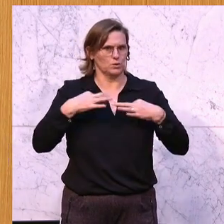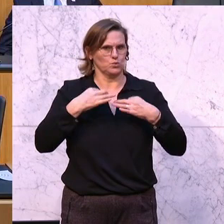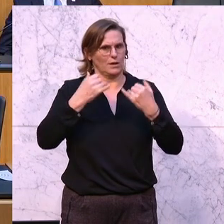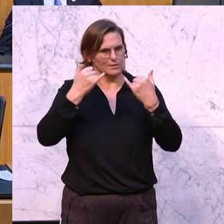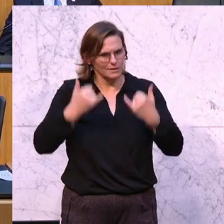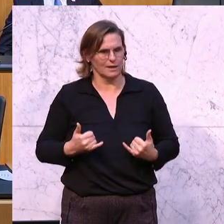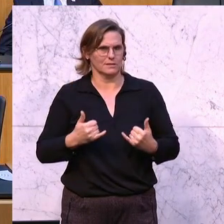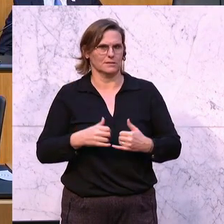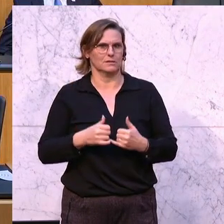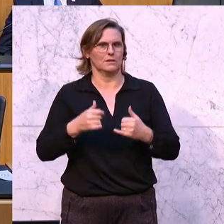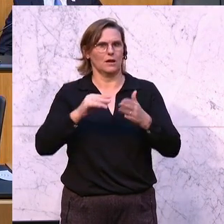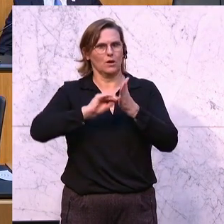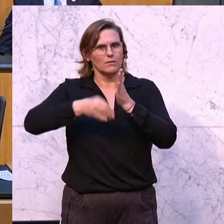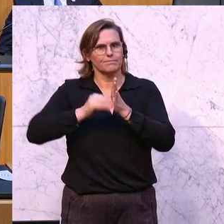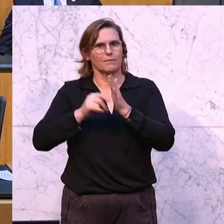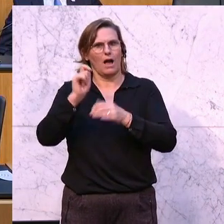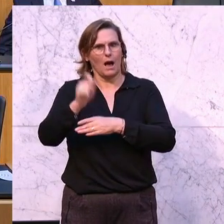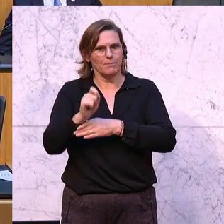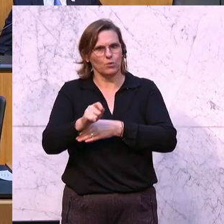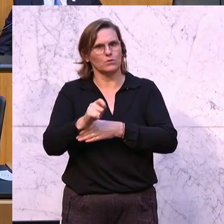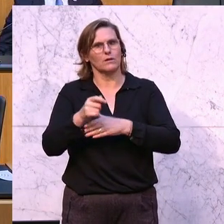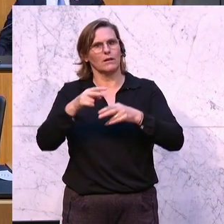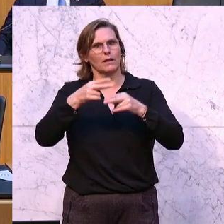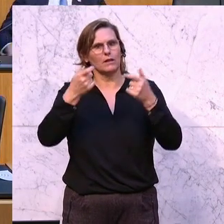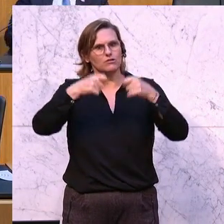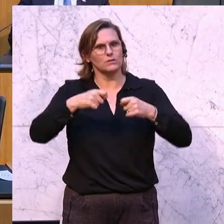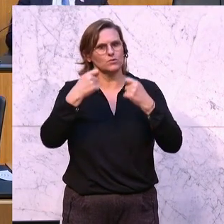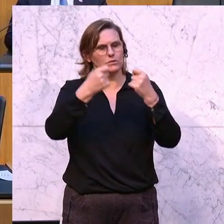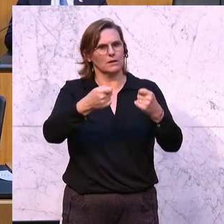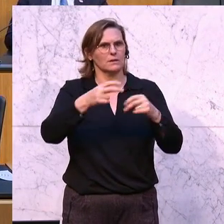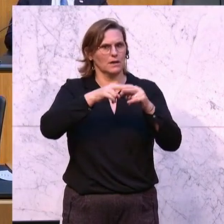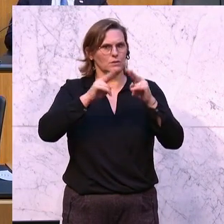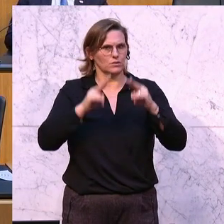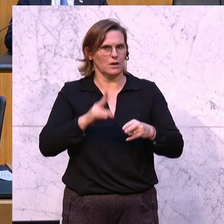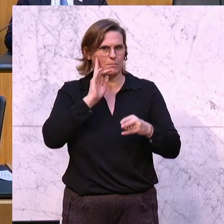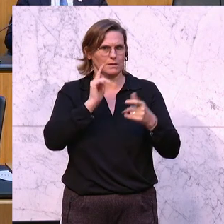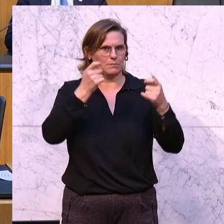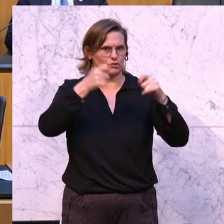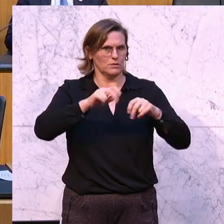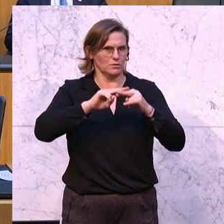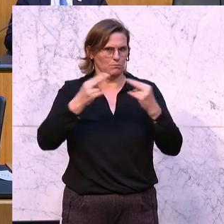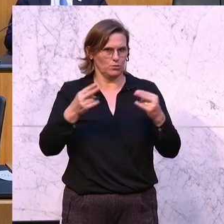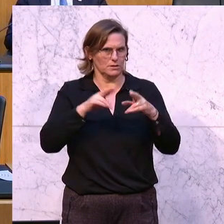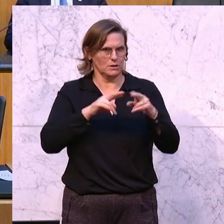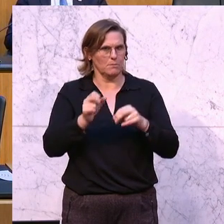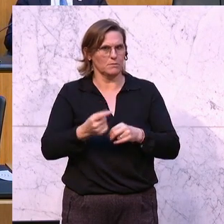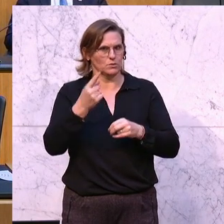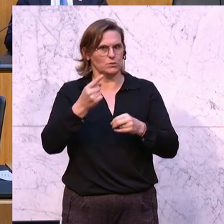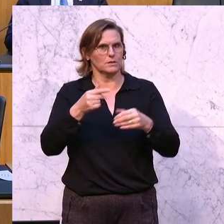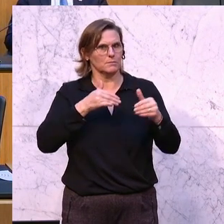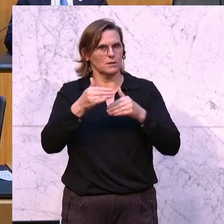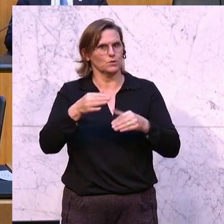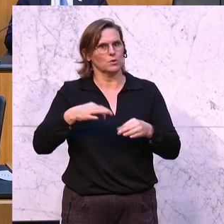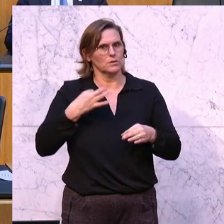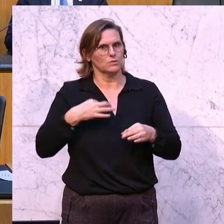ein. Die unterfertigten Abgeordneten stellen folgende Entschließungsantrag der Nationalratwolle beschließen. Die Bundesregierung, insbesondere der Bundesminister für Soziales,